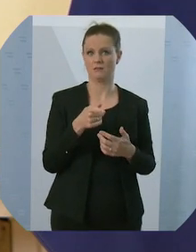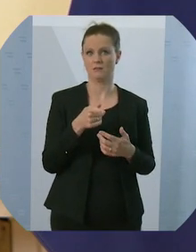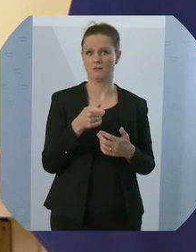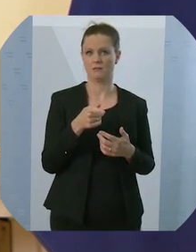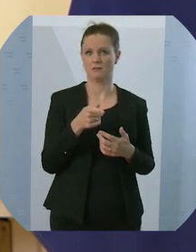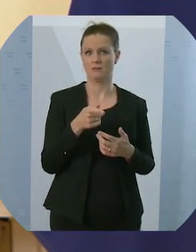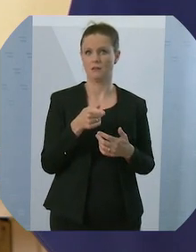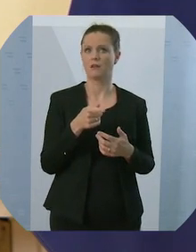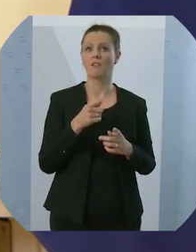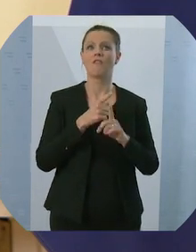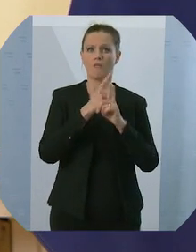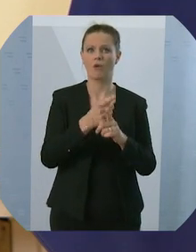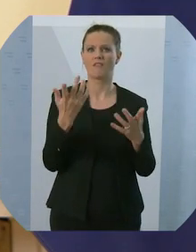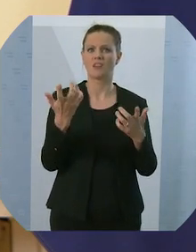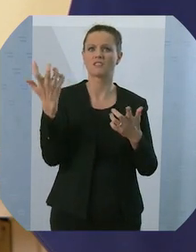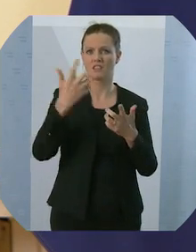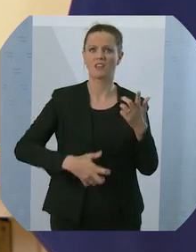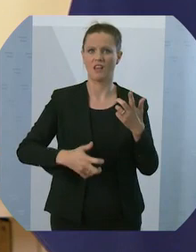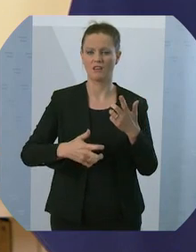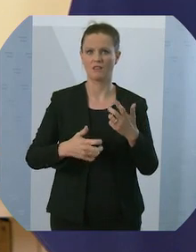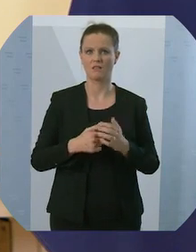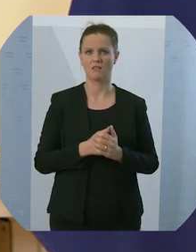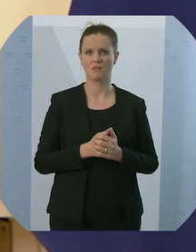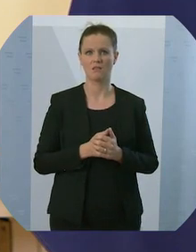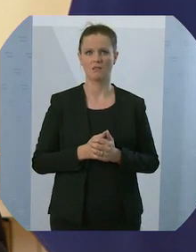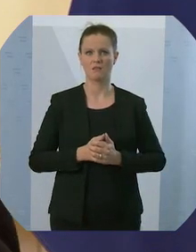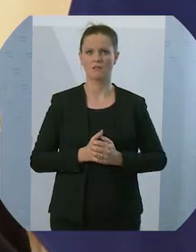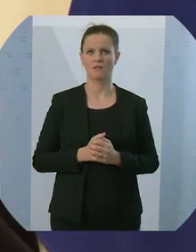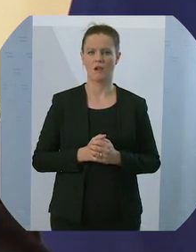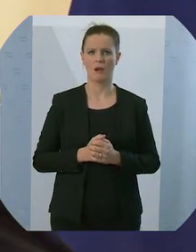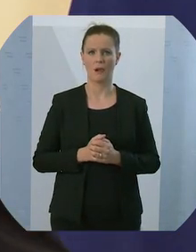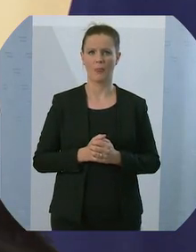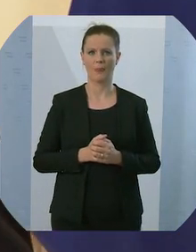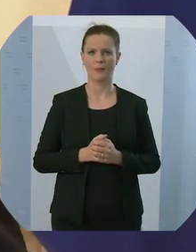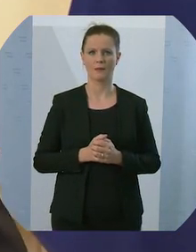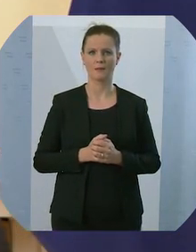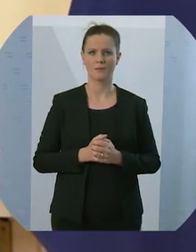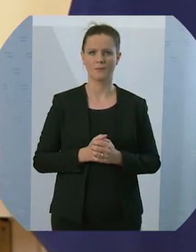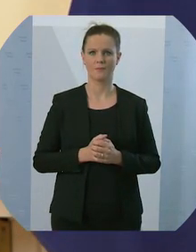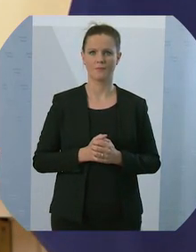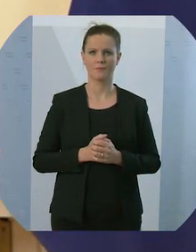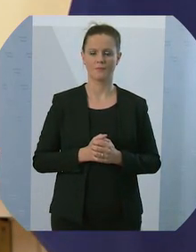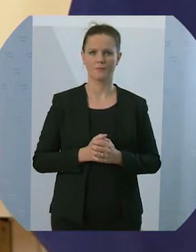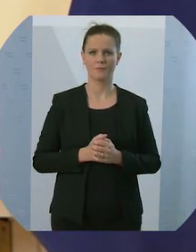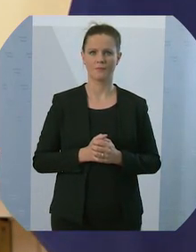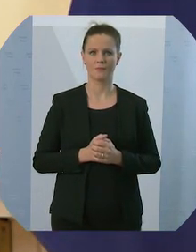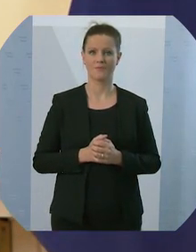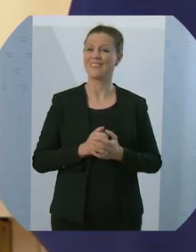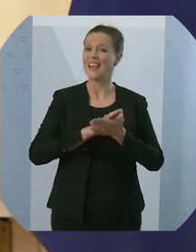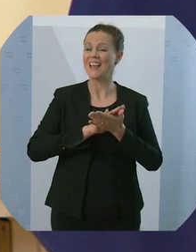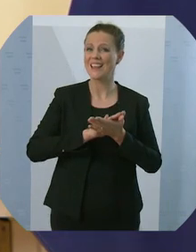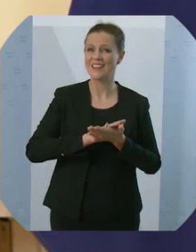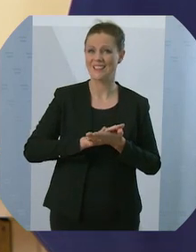François Mitterrand zu erwähnen. Nie wieder soll also auch wirklich nie wieder